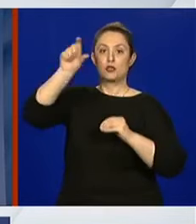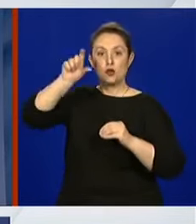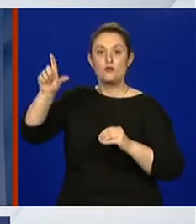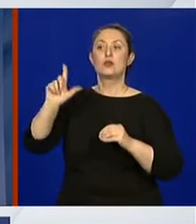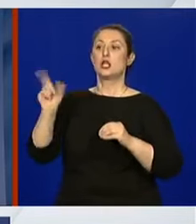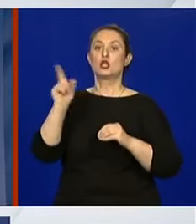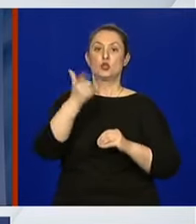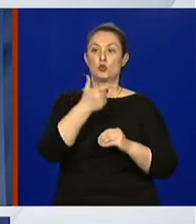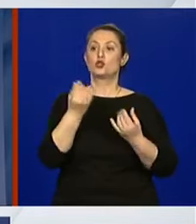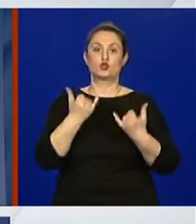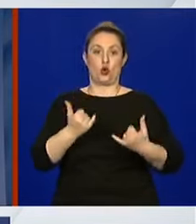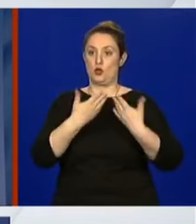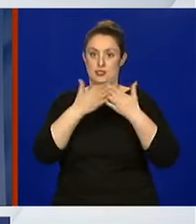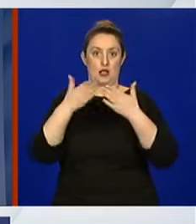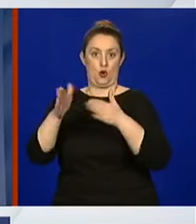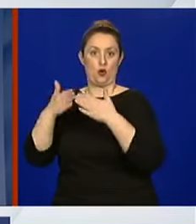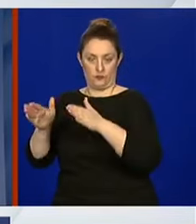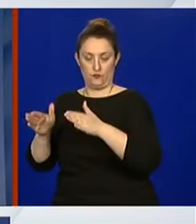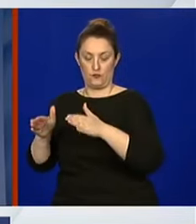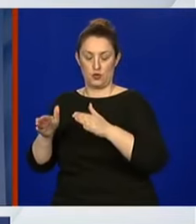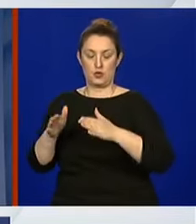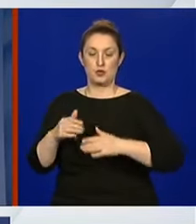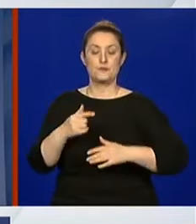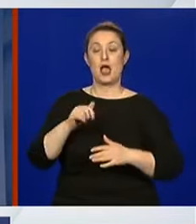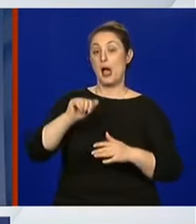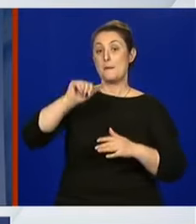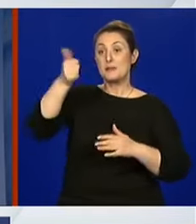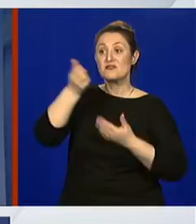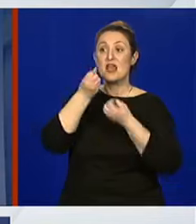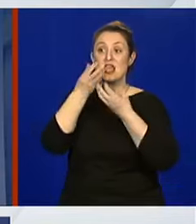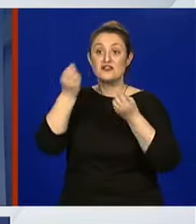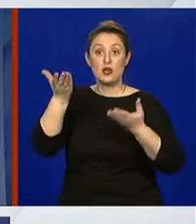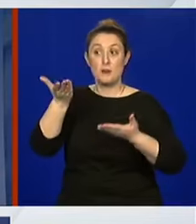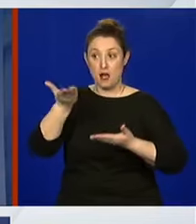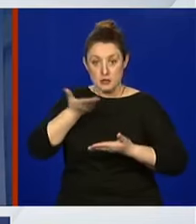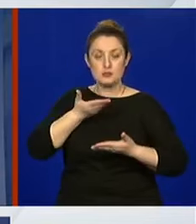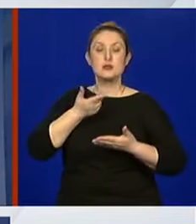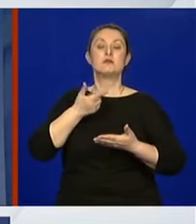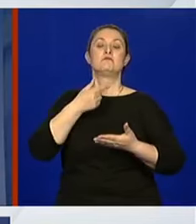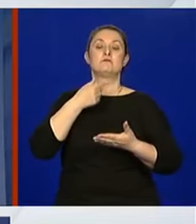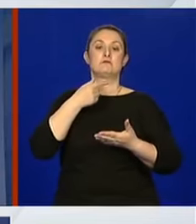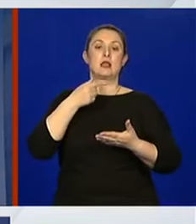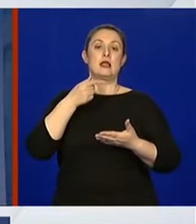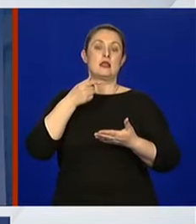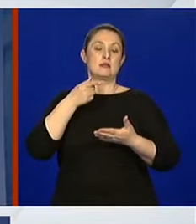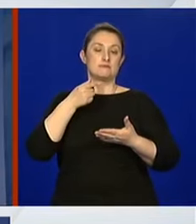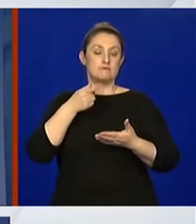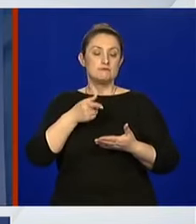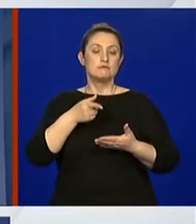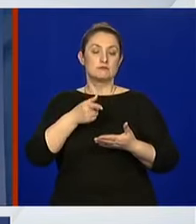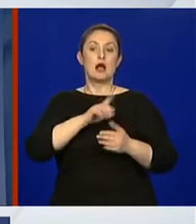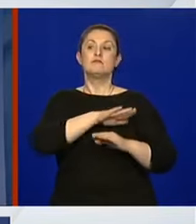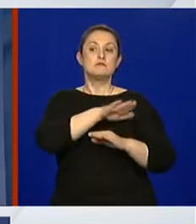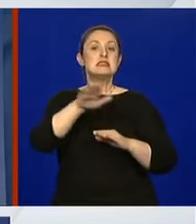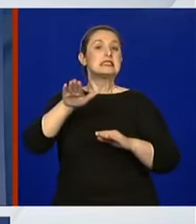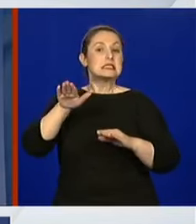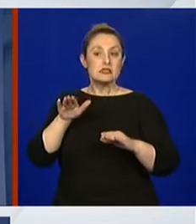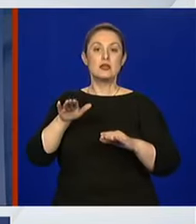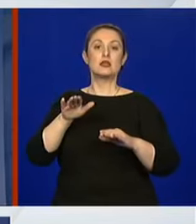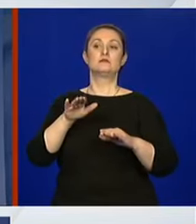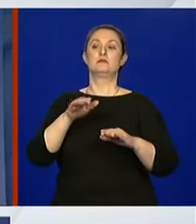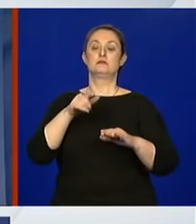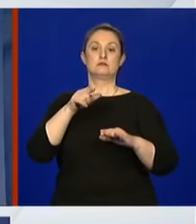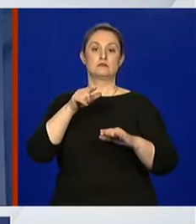se otvorili, i sve naše prve informacije govore o tome da se svi kojih se to